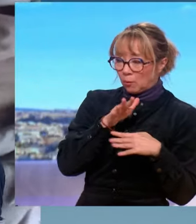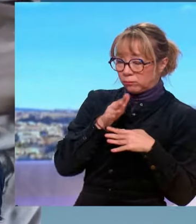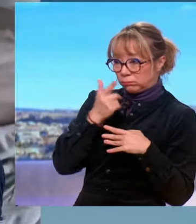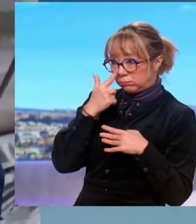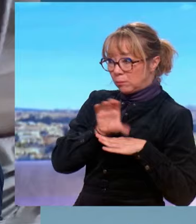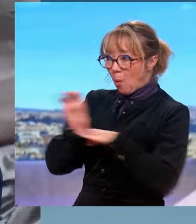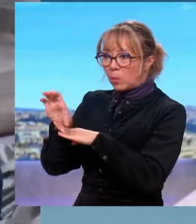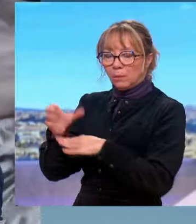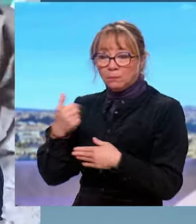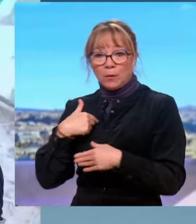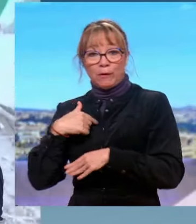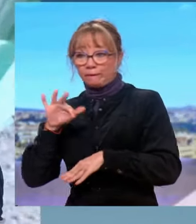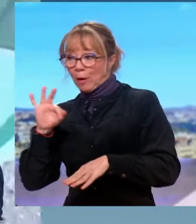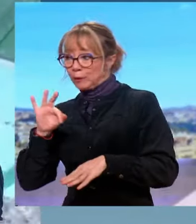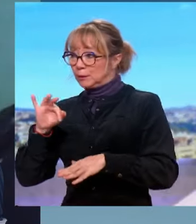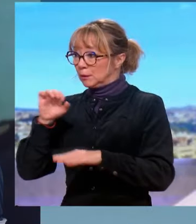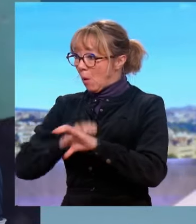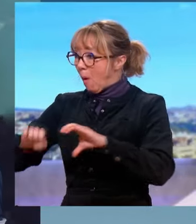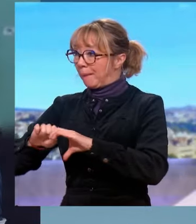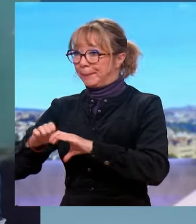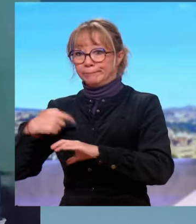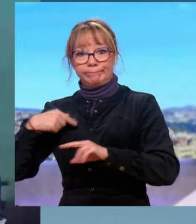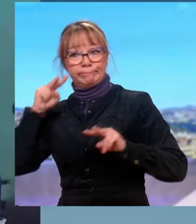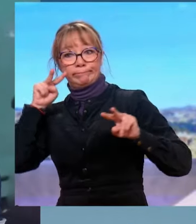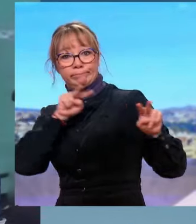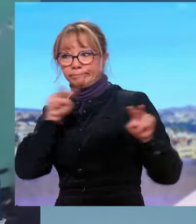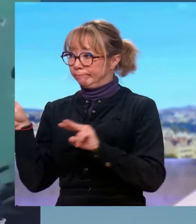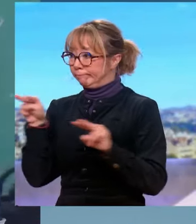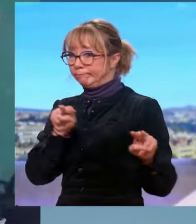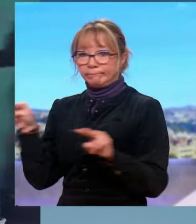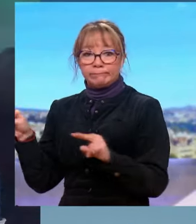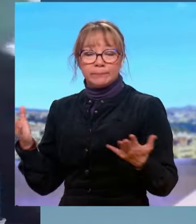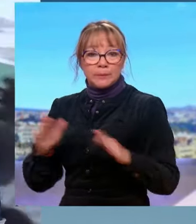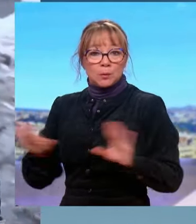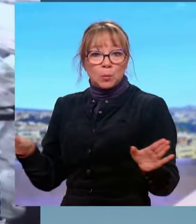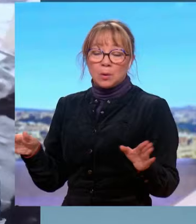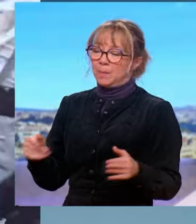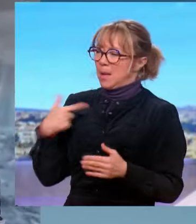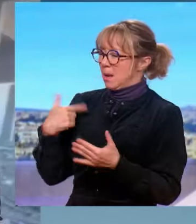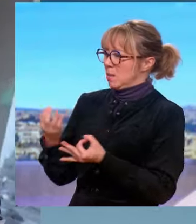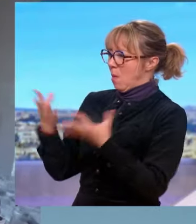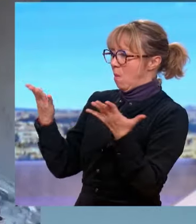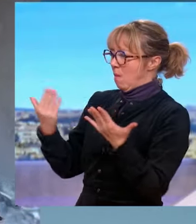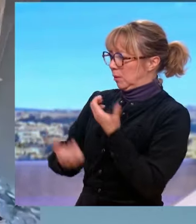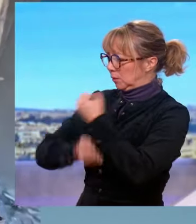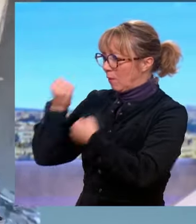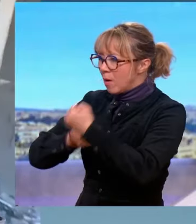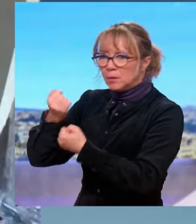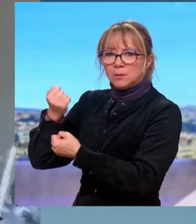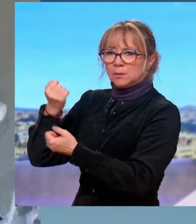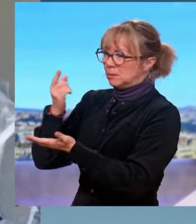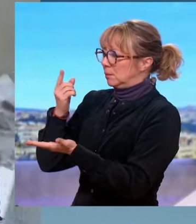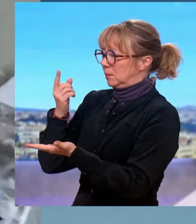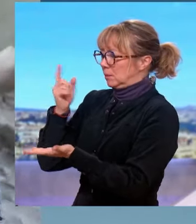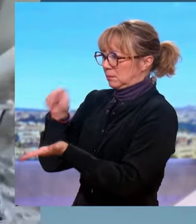France et l'Europe sont spectatrices ? Il y trop de souffrance. Il y trop de souffrance à Gaza. Il y trop de mort civile. Il y a trop de souffrance.